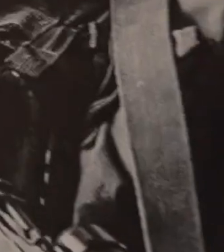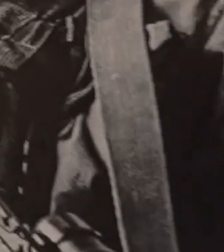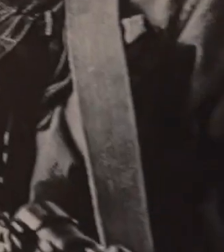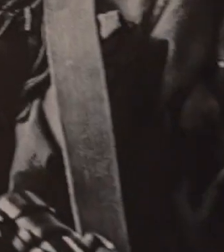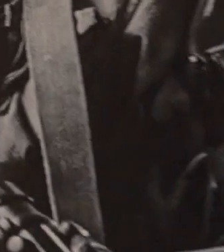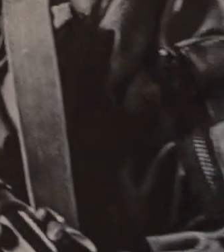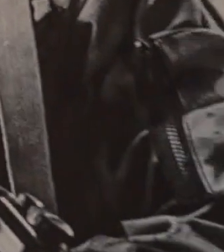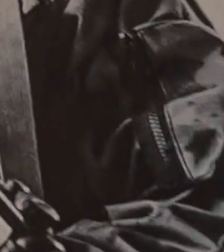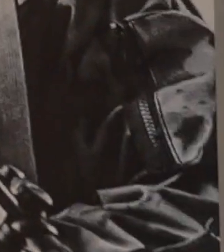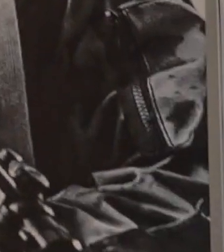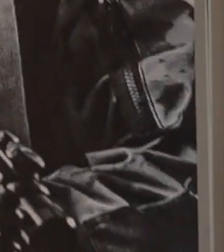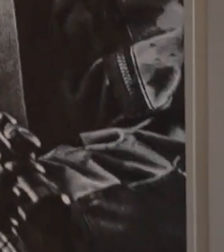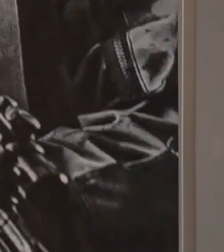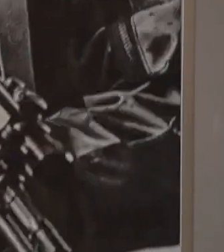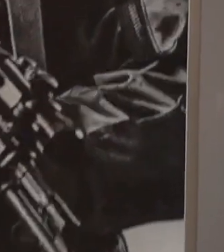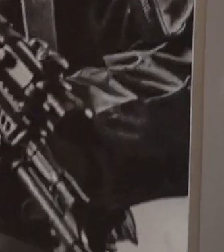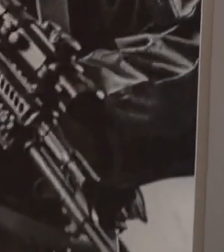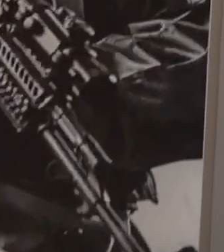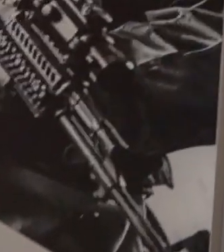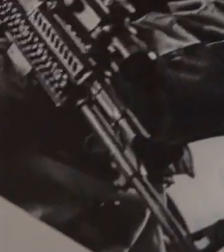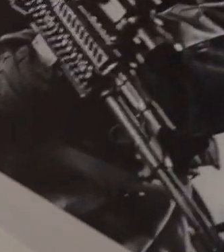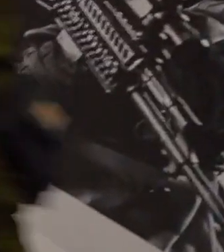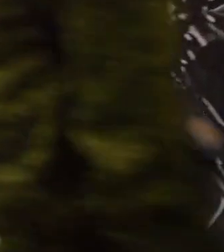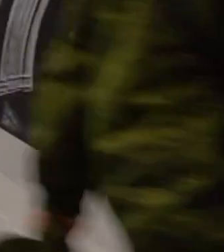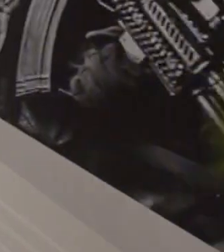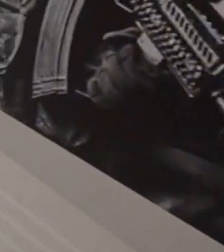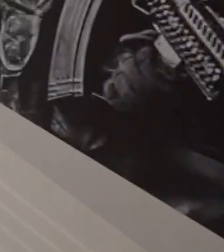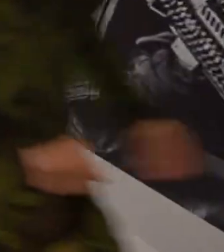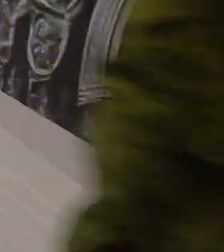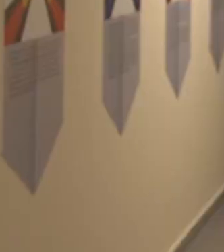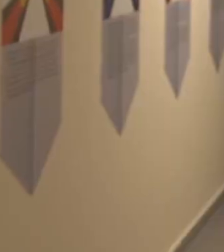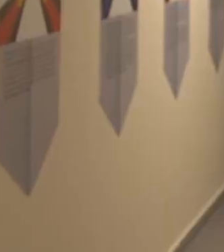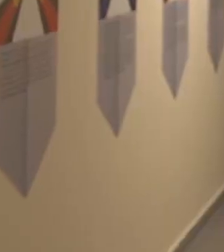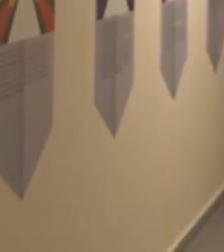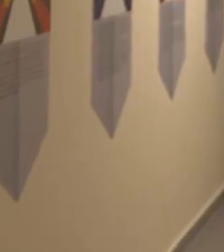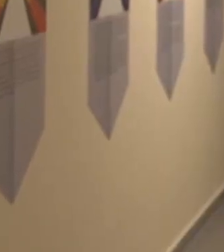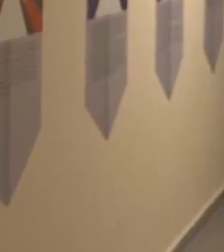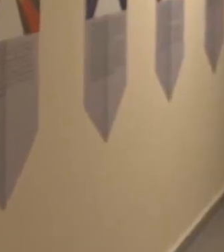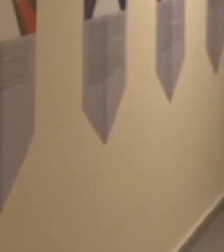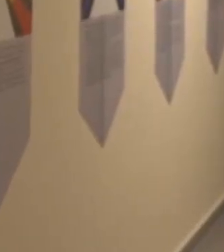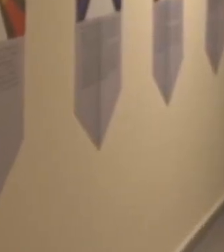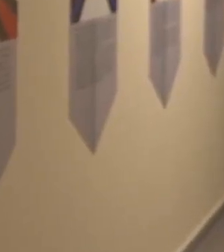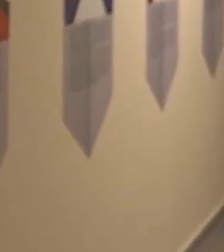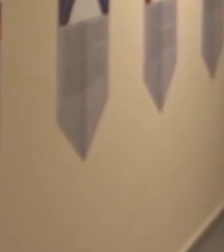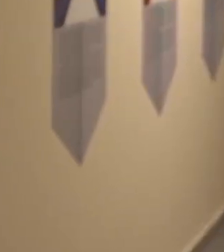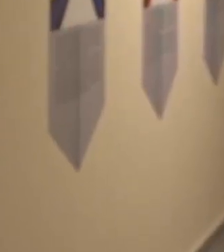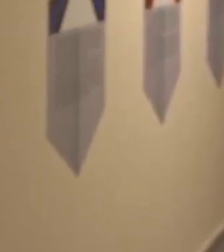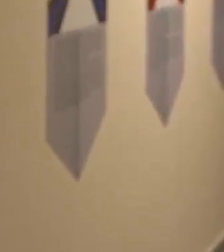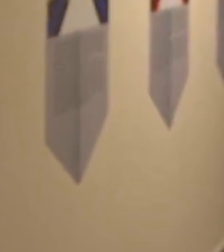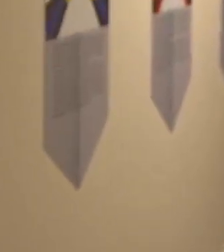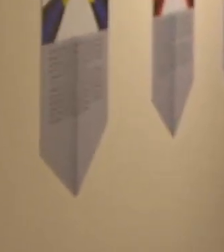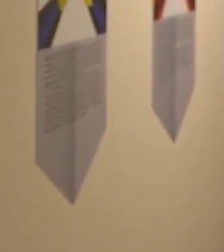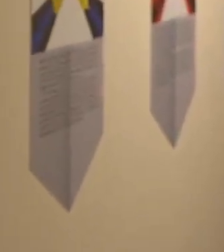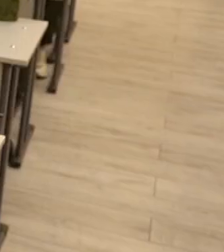Программа обучения в Центре развития военно-спортивной подготовки и патриотического воспитания молодежи рассчитана на 144